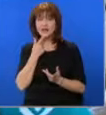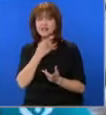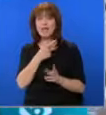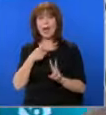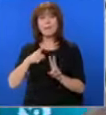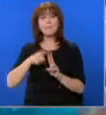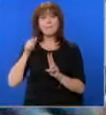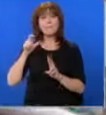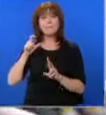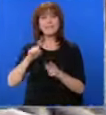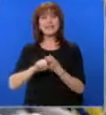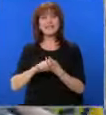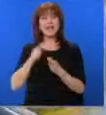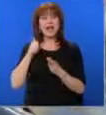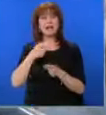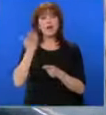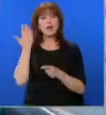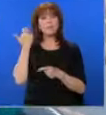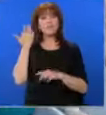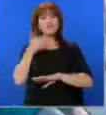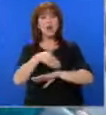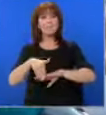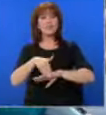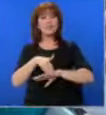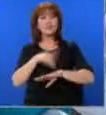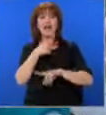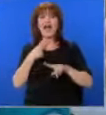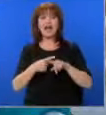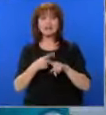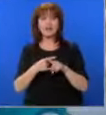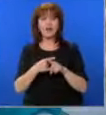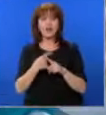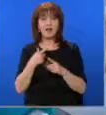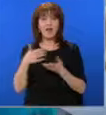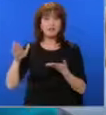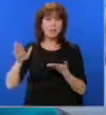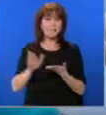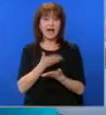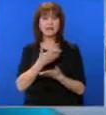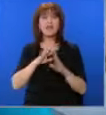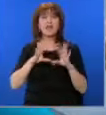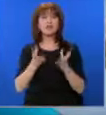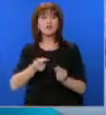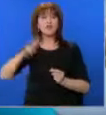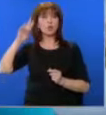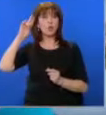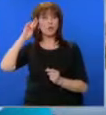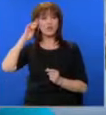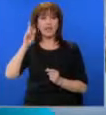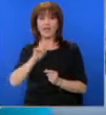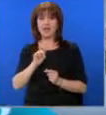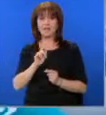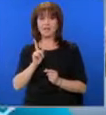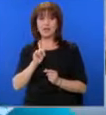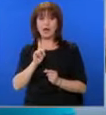Паскал, бивши Митничар от Хаско. Който аз всячески разбивам. Смахнала съм всичките служители, това е факт. И няма да